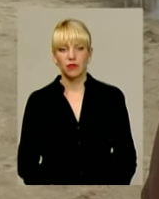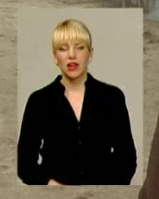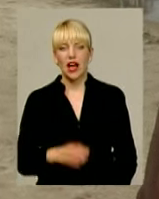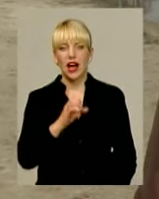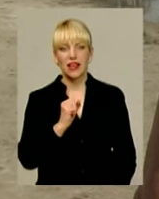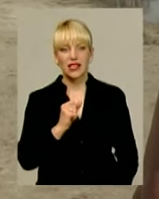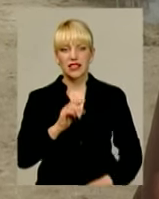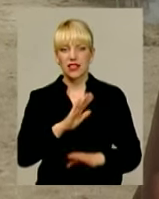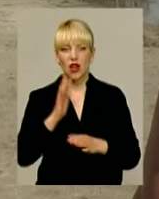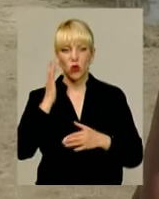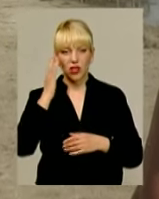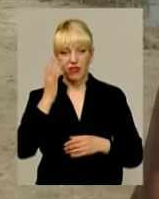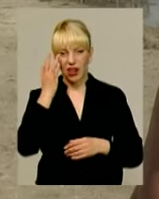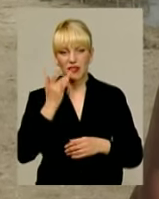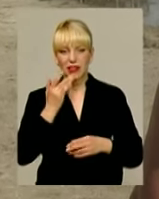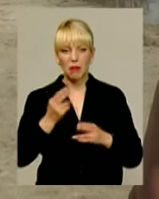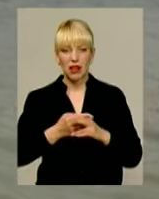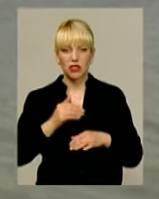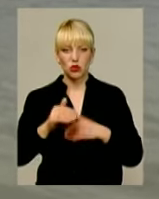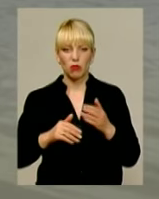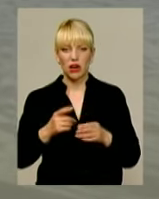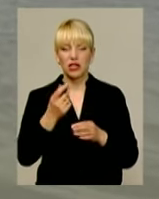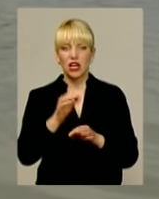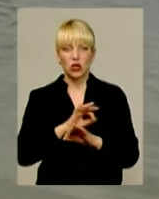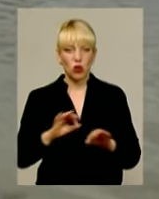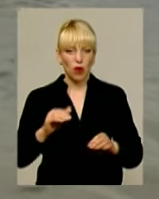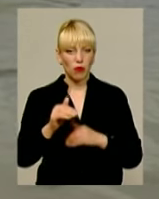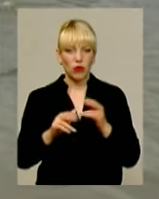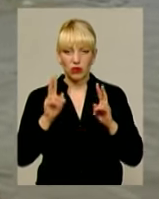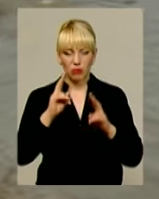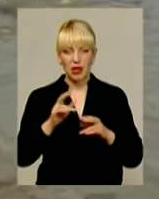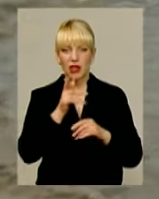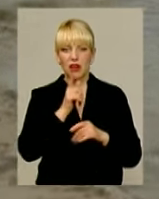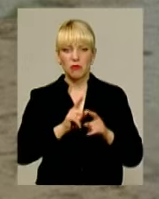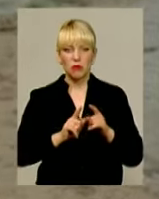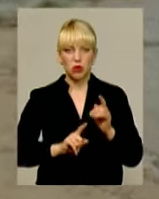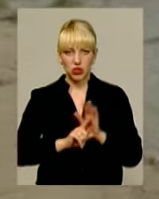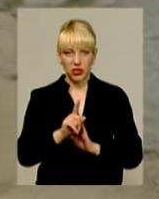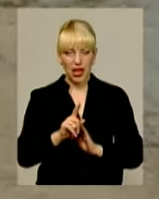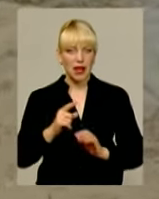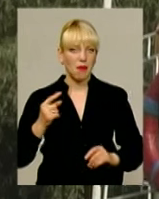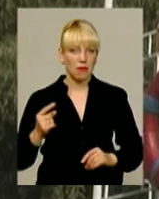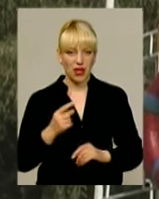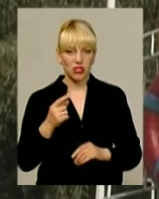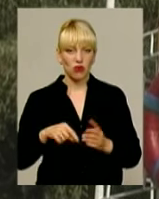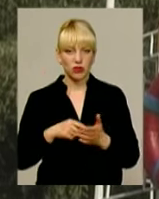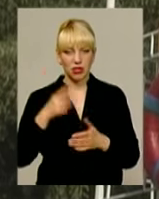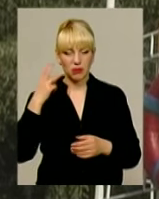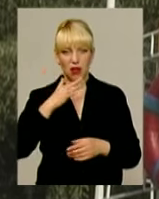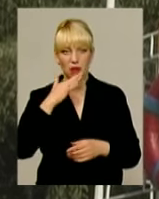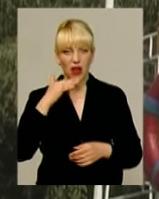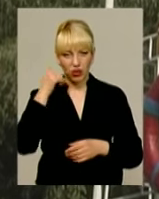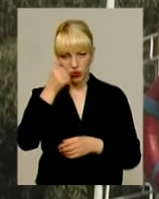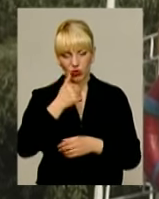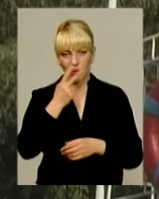Анастасія не уявляє літа без купання. І хоча добре плавати не вміє, пляжний сезон відкриває однією з перших у Хмельницькому. За багато років